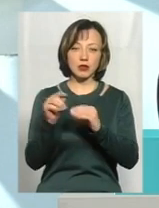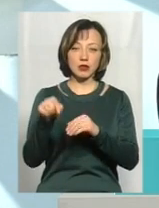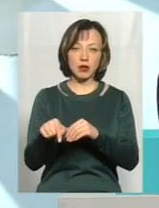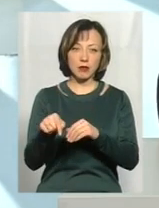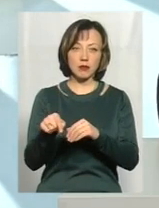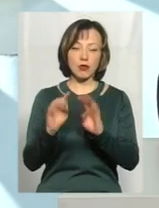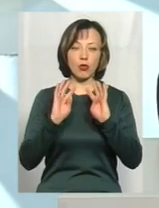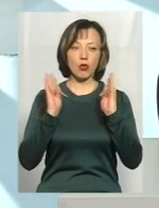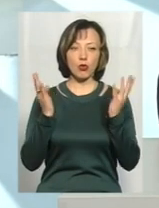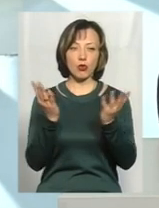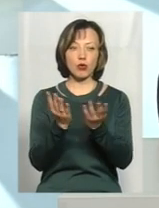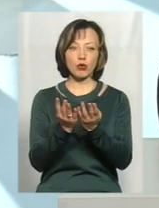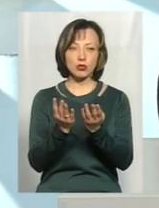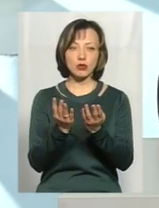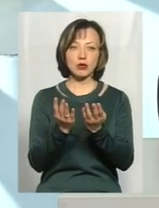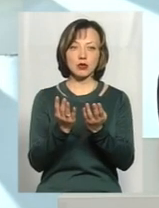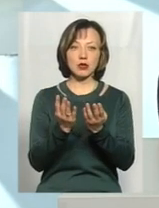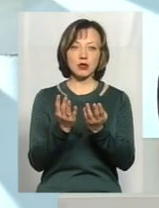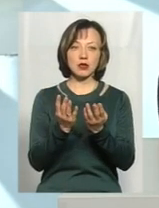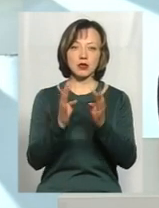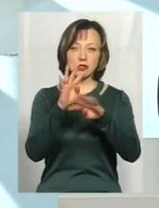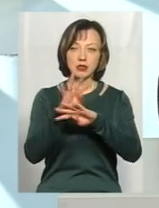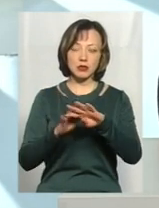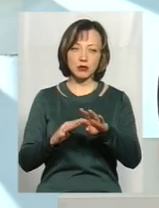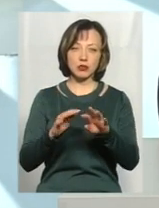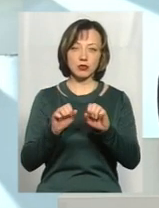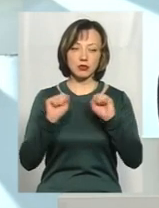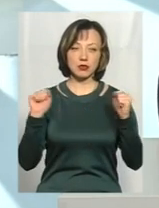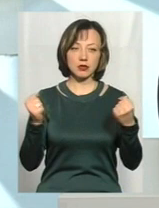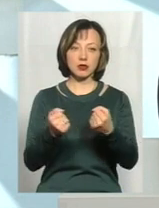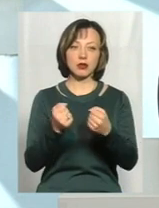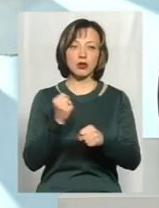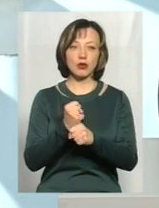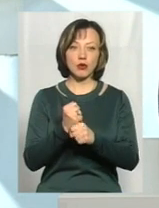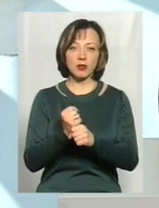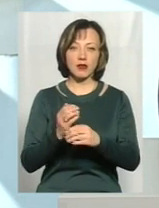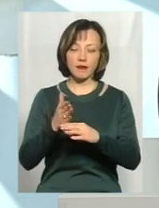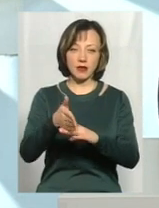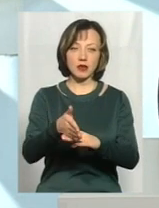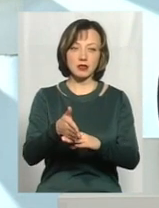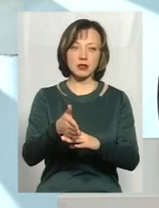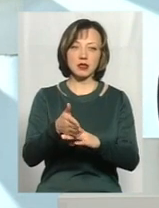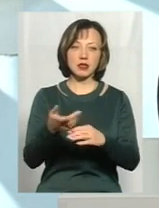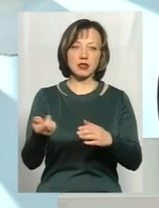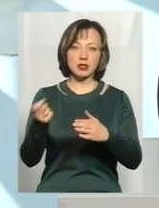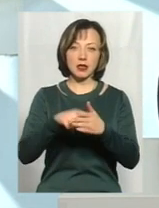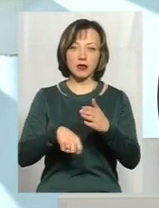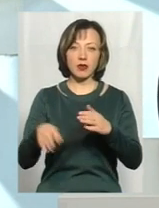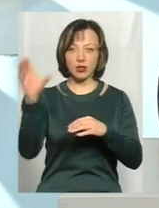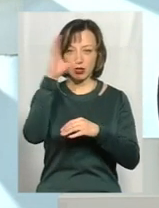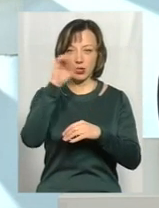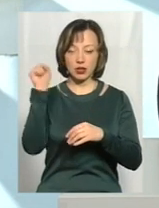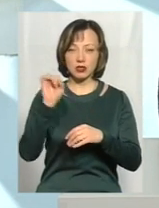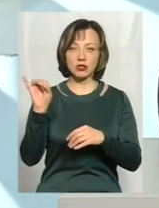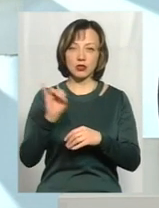огорожують її парканом, чи сіткою якоюсь обчагують, роблять в'їзд, закривають на ніч наворота,